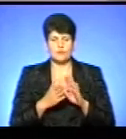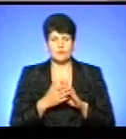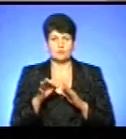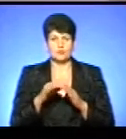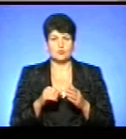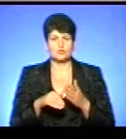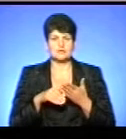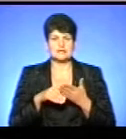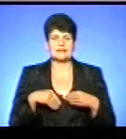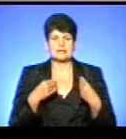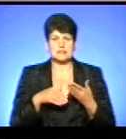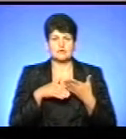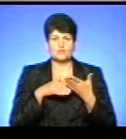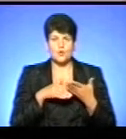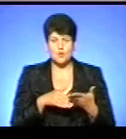щодо Павло Юрій Юрійович,